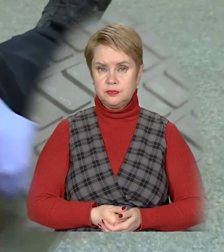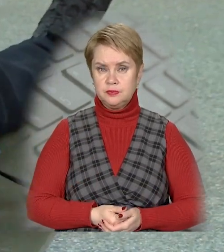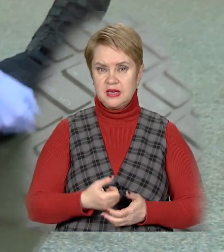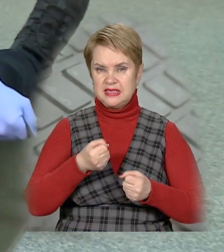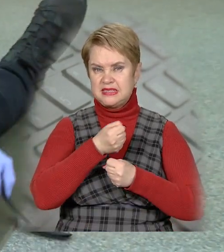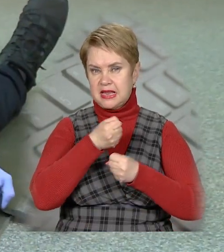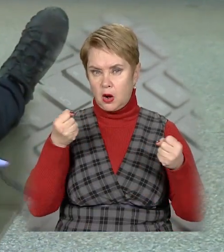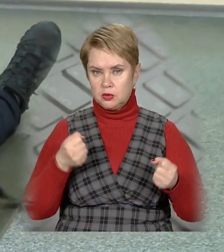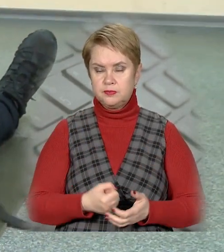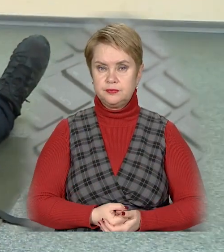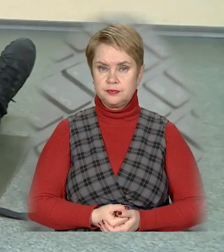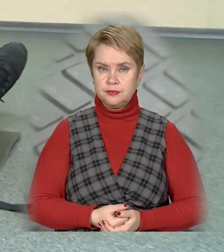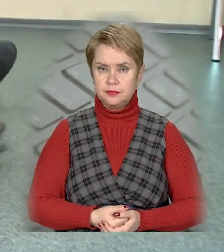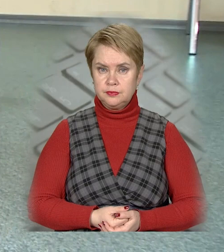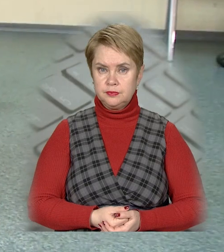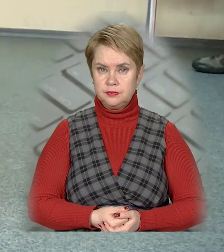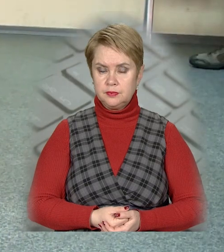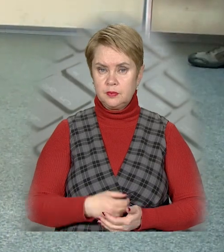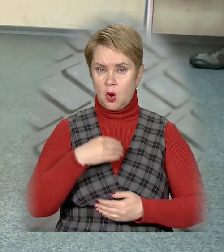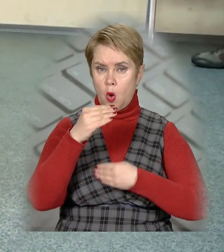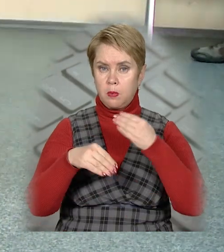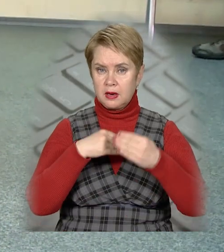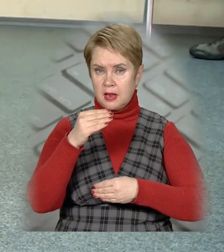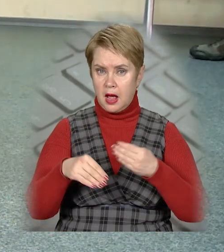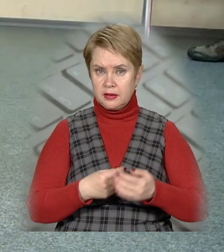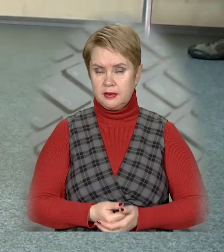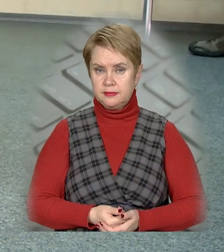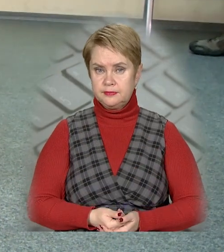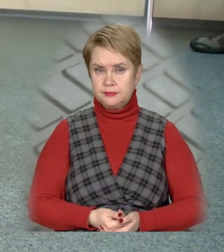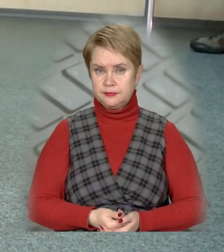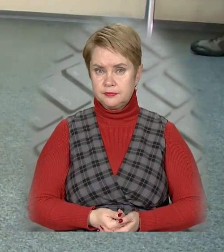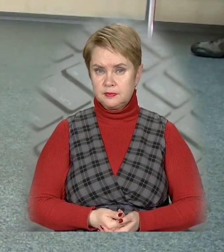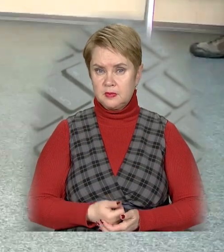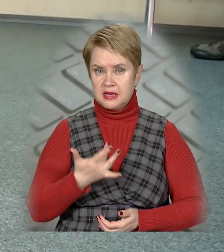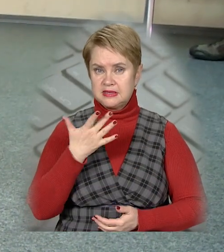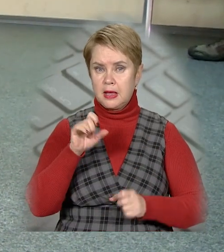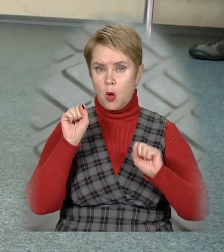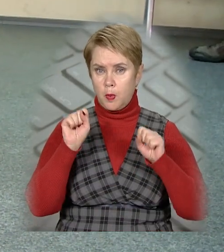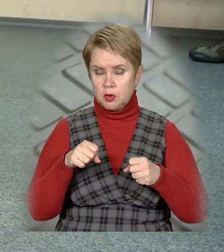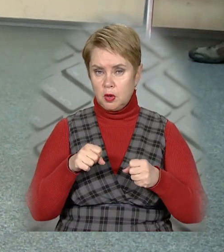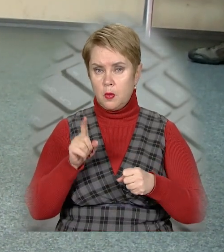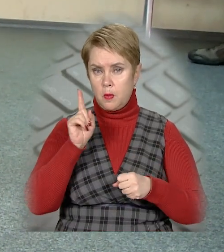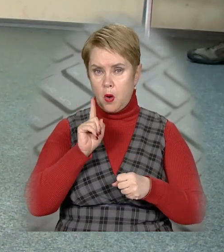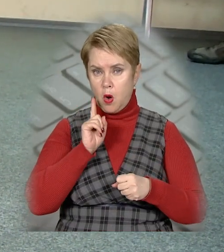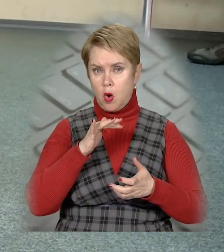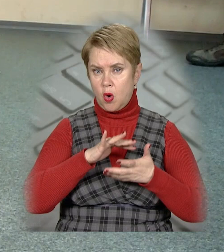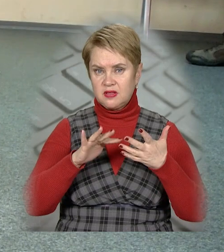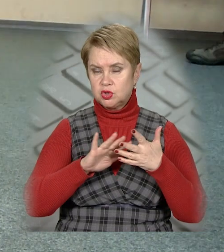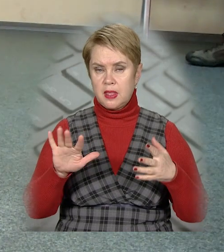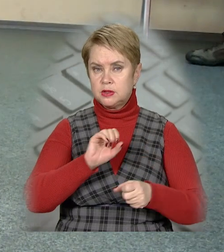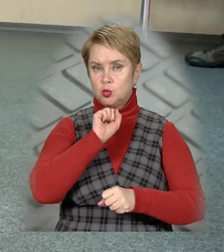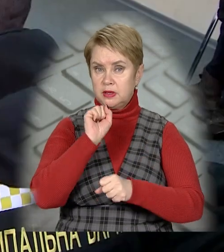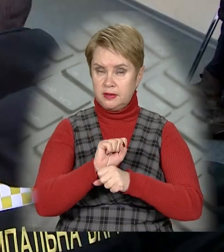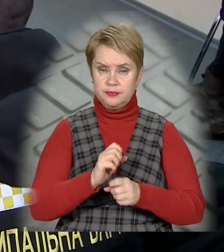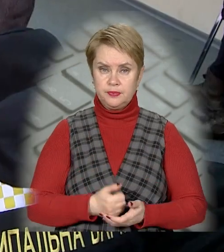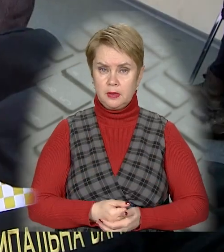стягуючі тури, обертальні рухи самого турнікета, наскільки це потрібно, допоки масивна кровотеча не